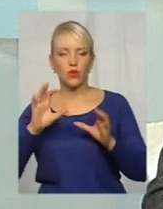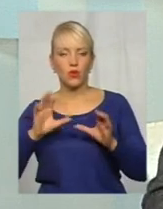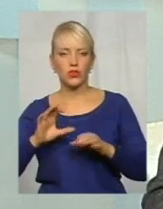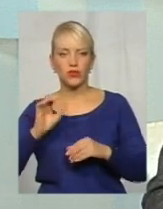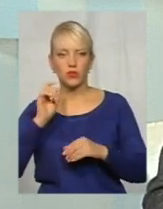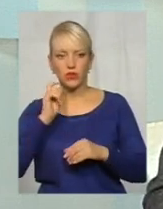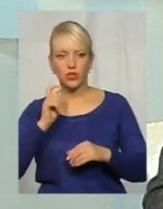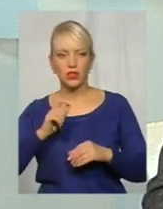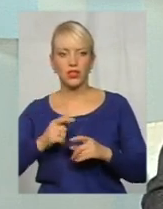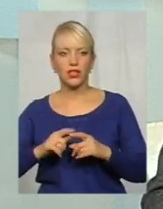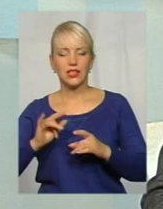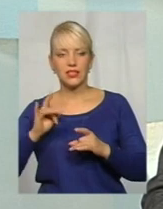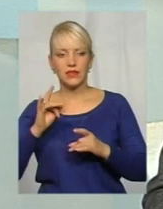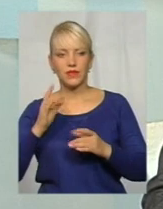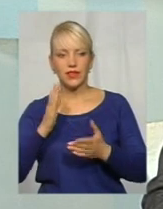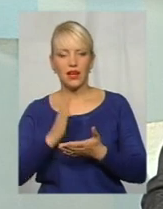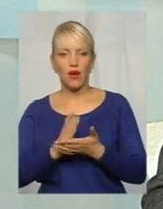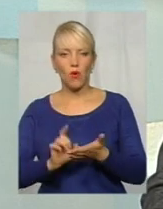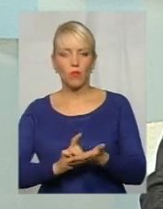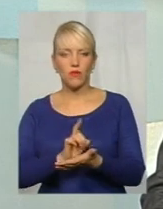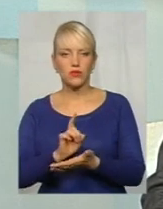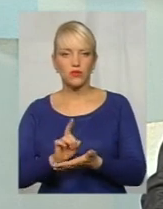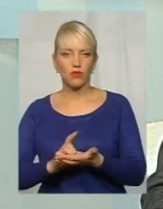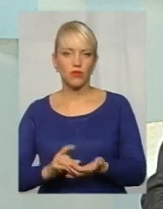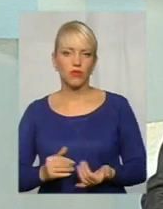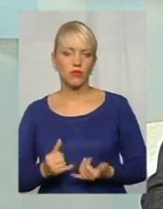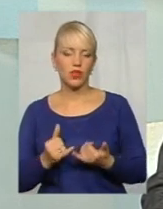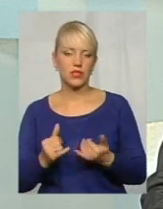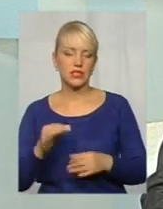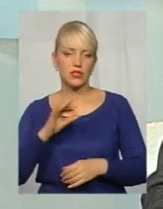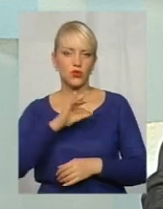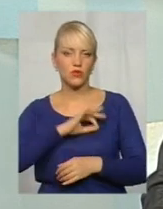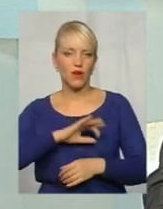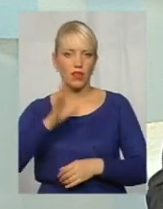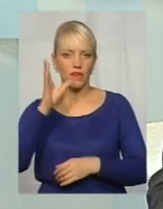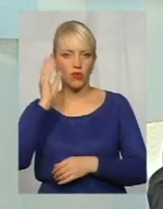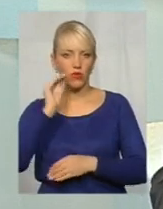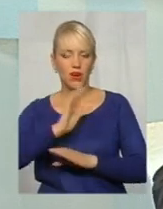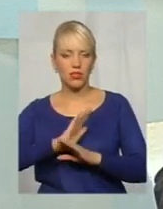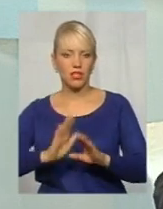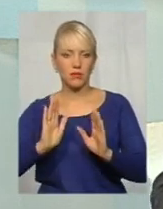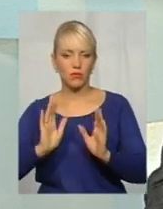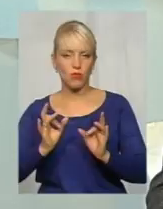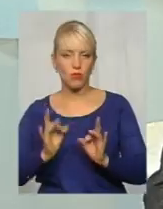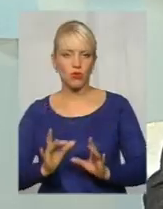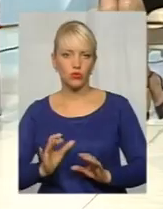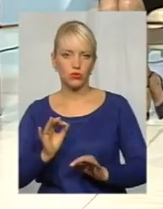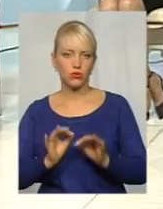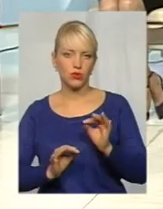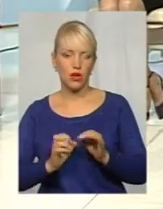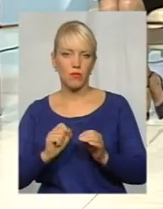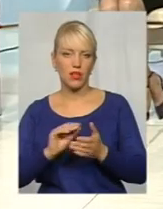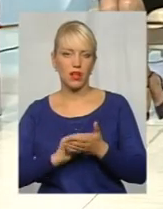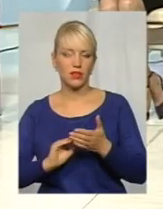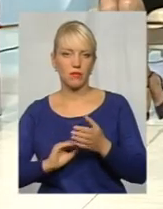зокрема, і цивільного процесуального, є обов'язковим до застосування врахування не просто судами, а, написано в законі України,